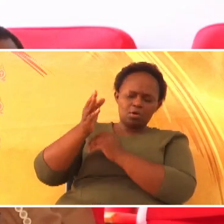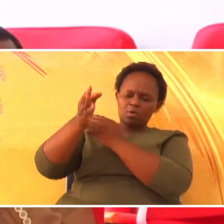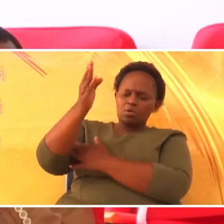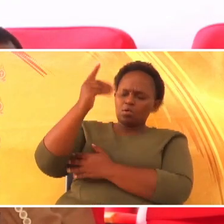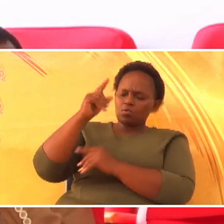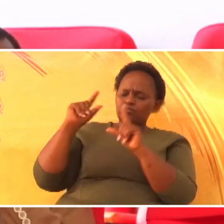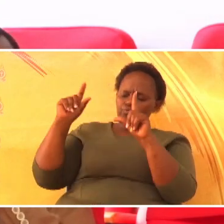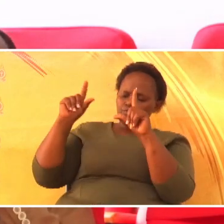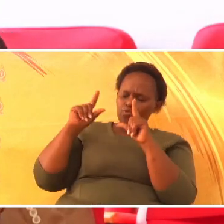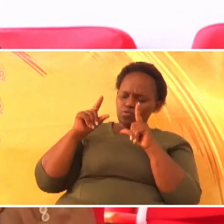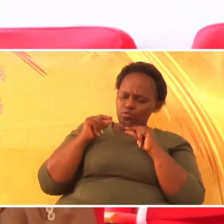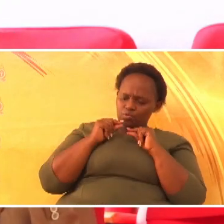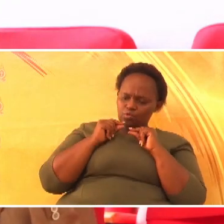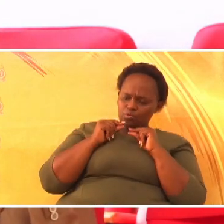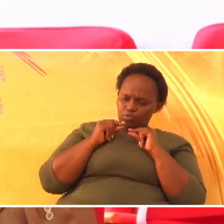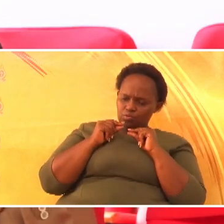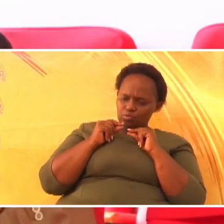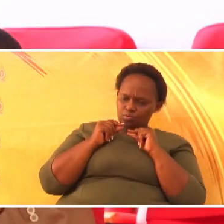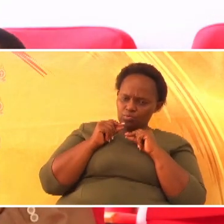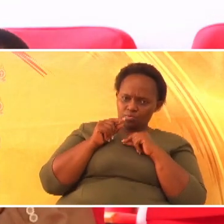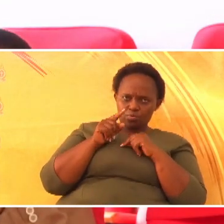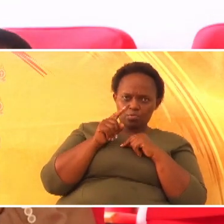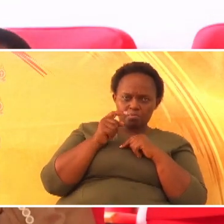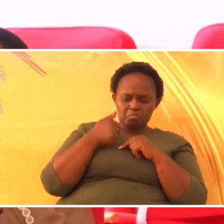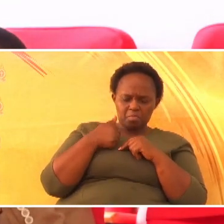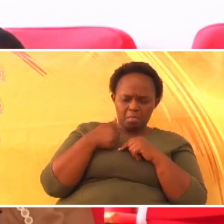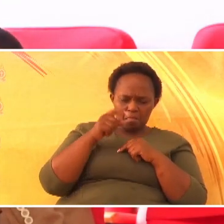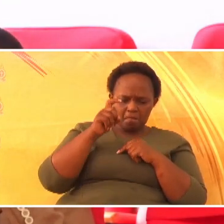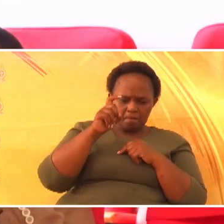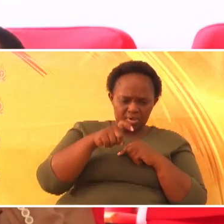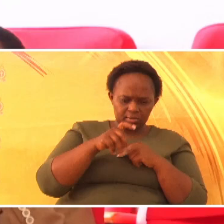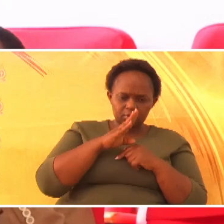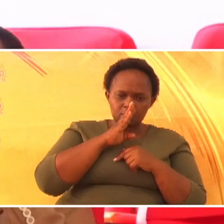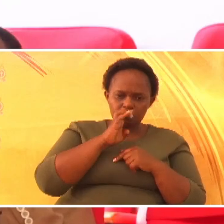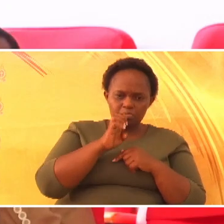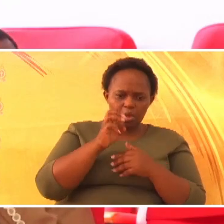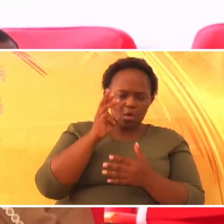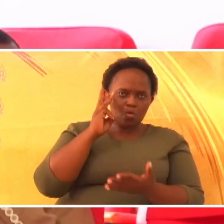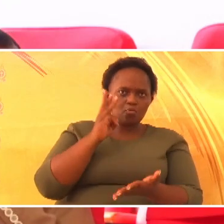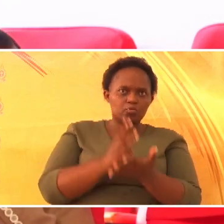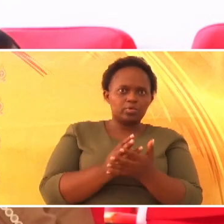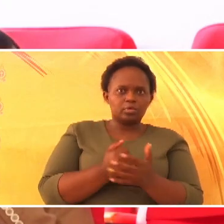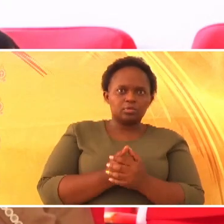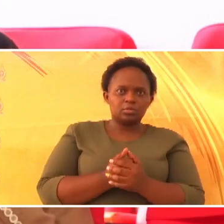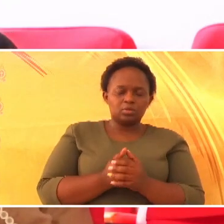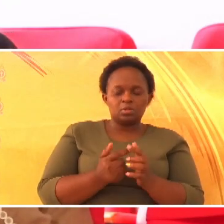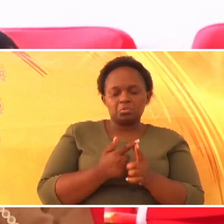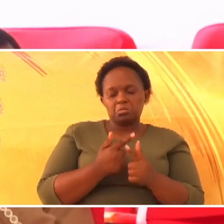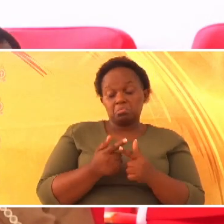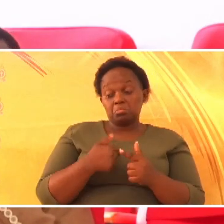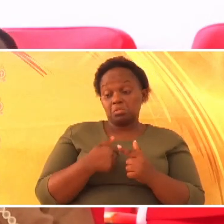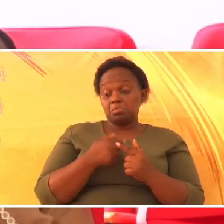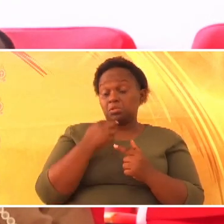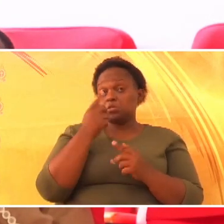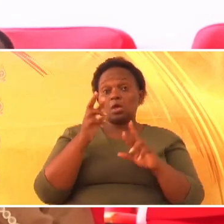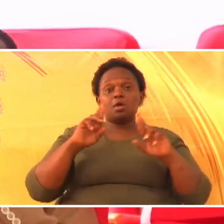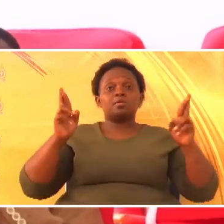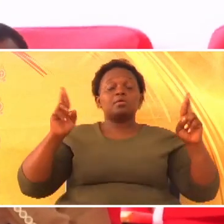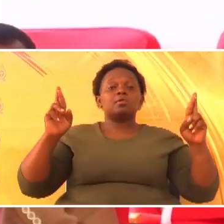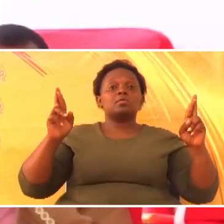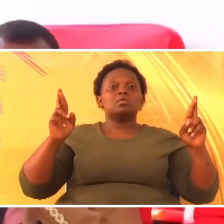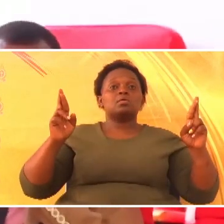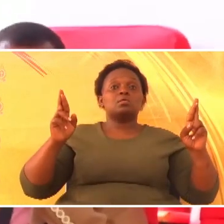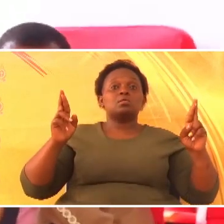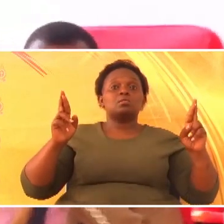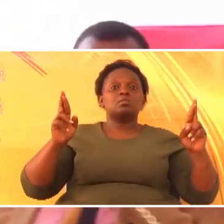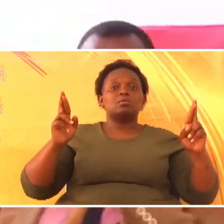you must be my witness. Nikasema, Dio, I am ready. Akaniambia, uwezi kuwa